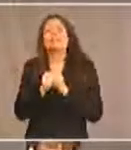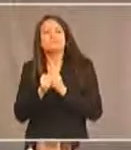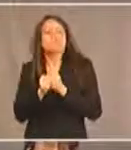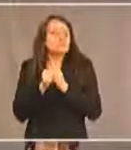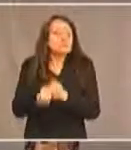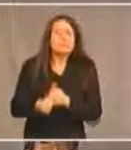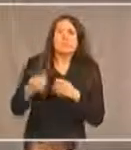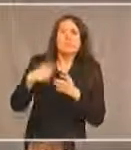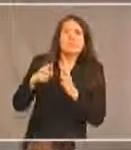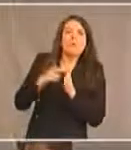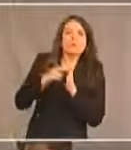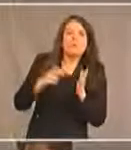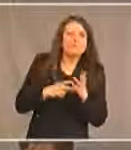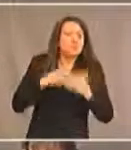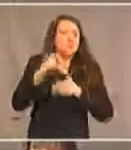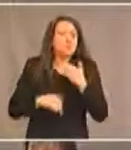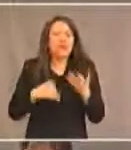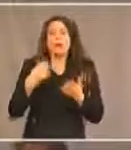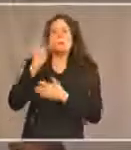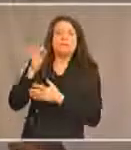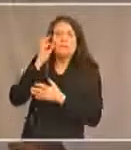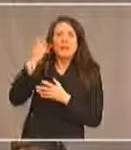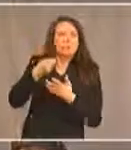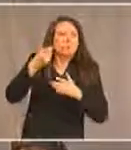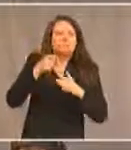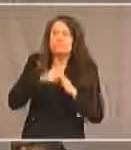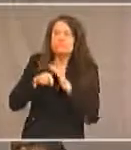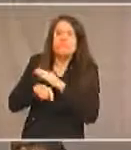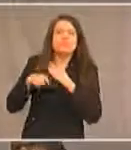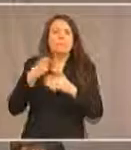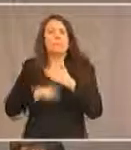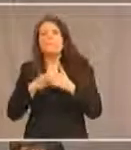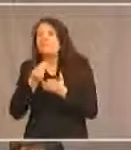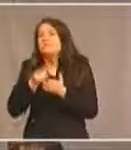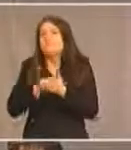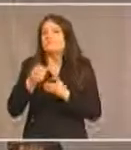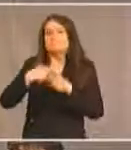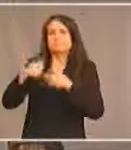financement. Et nous travaillons aussi à